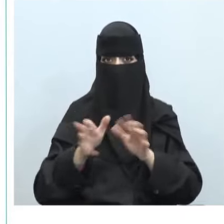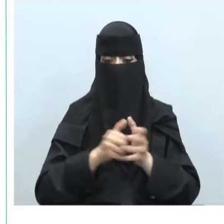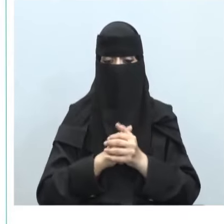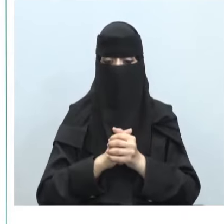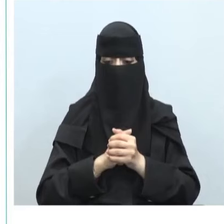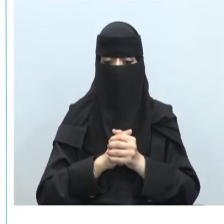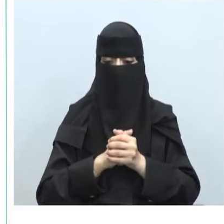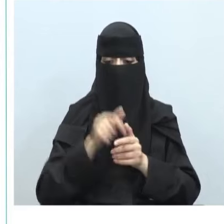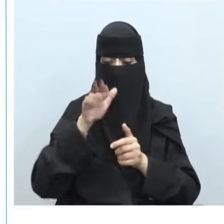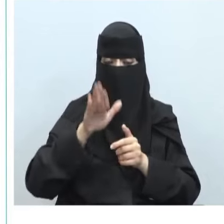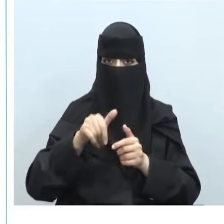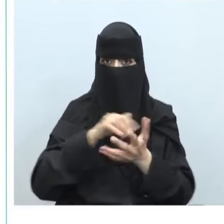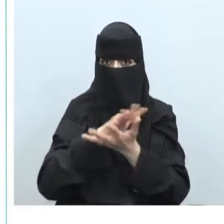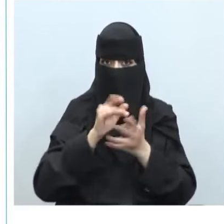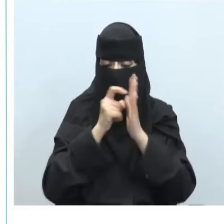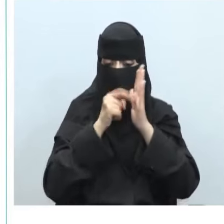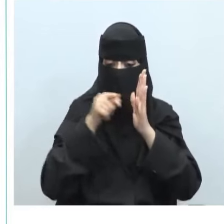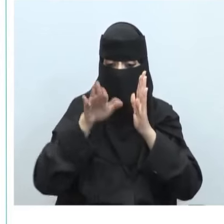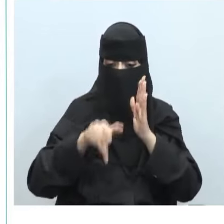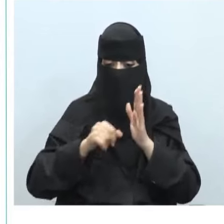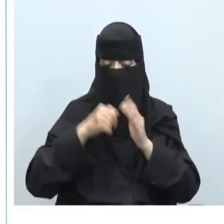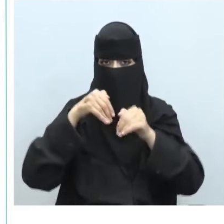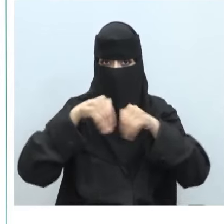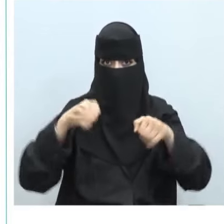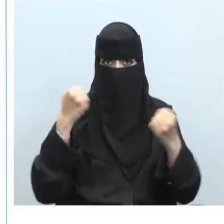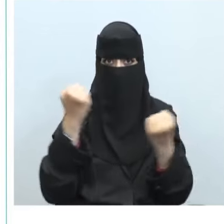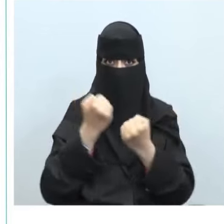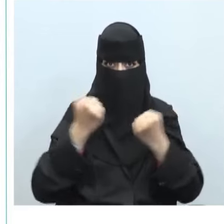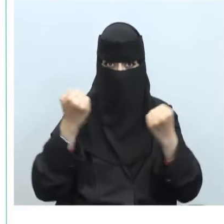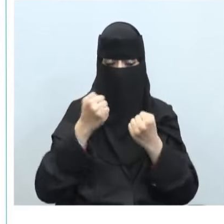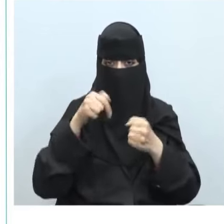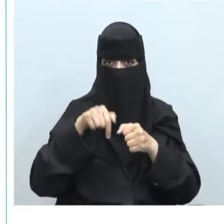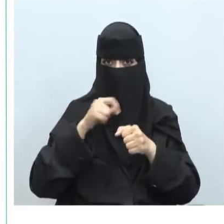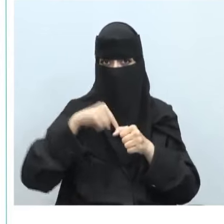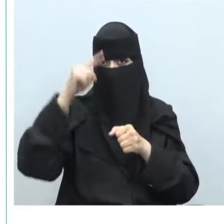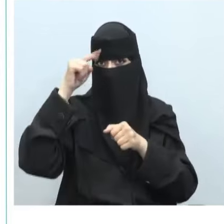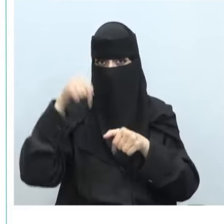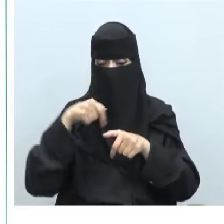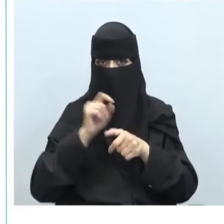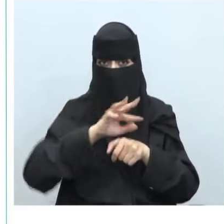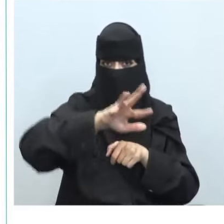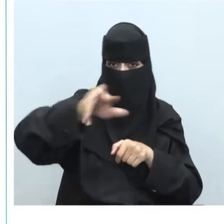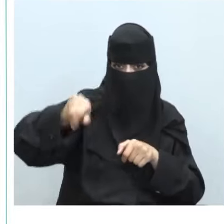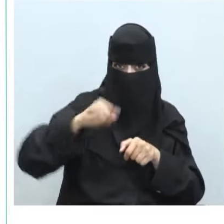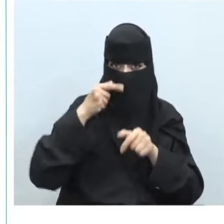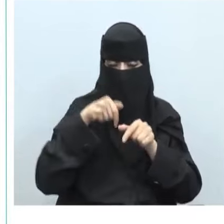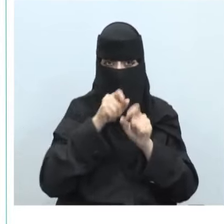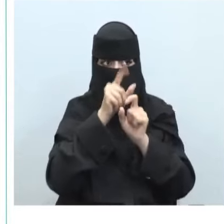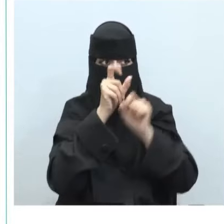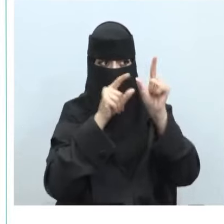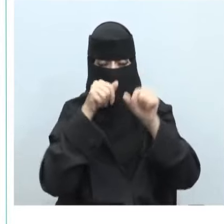يجرم هذا القانون أنشطة الجرائم الإلكترونية مثل القرصنة، الاحتيال عبر